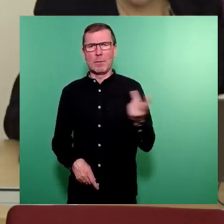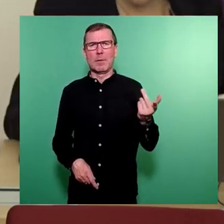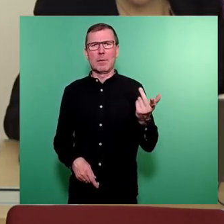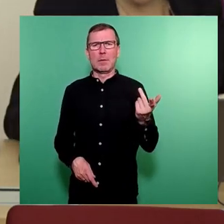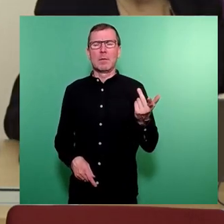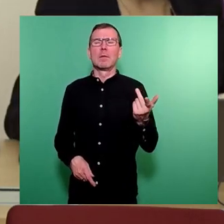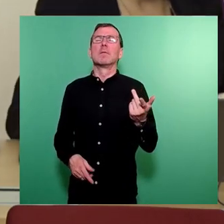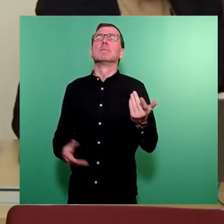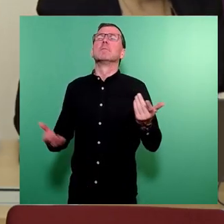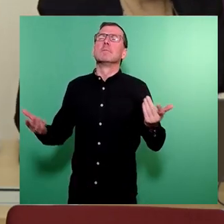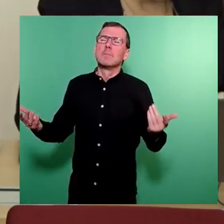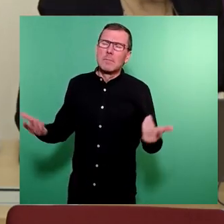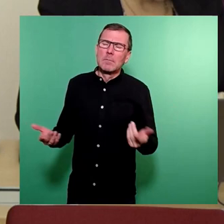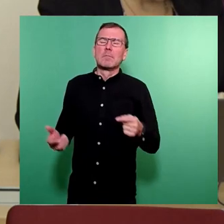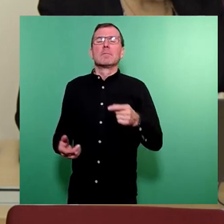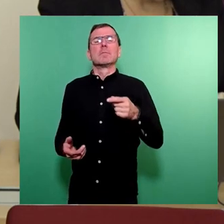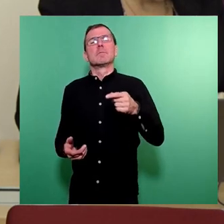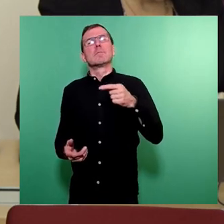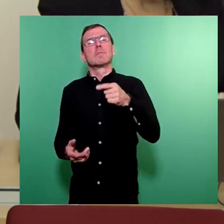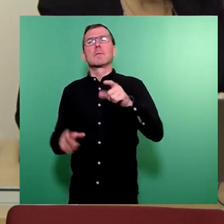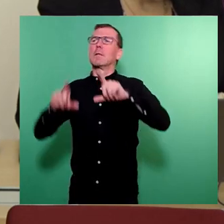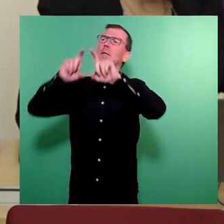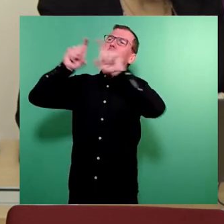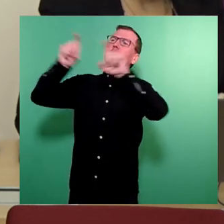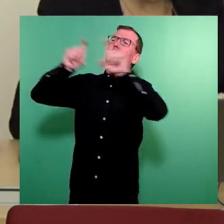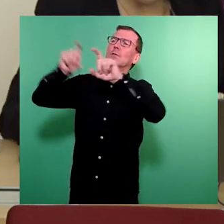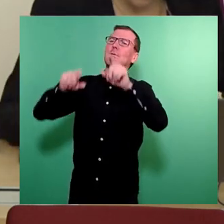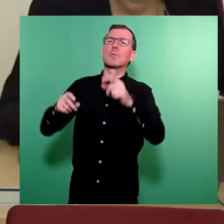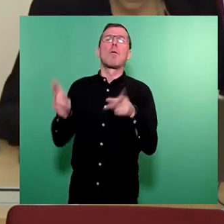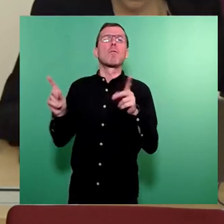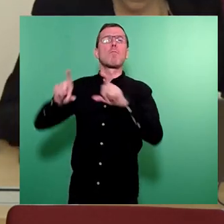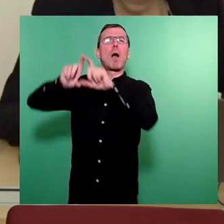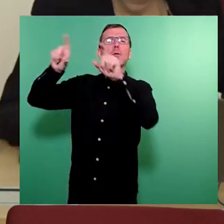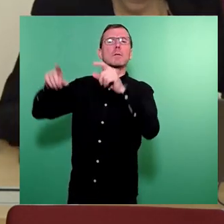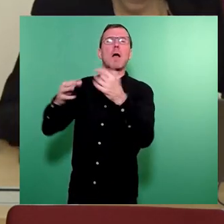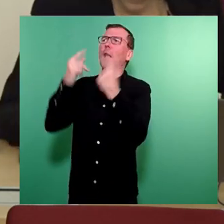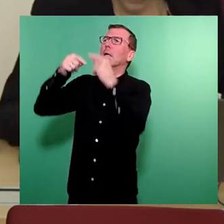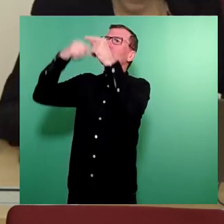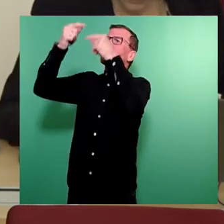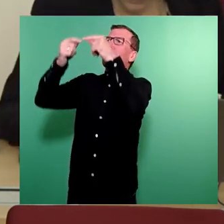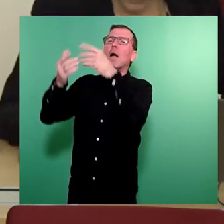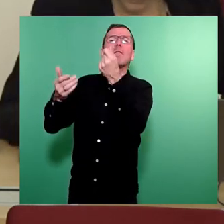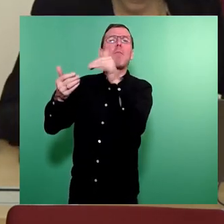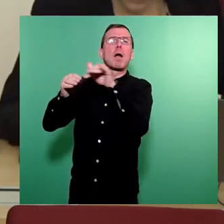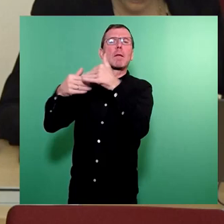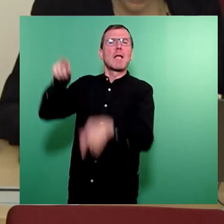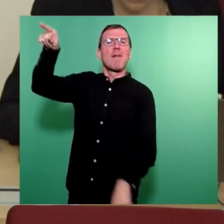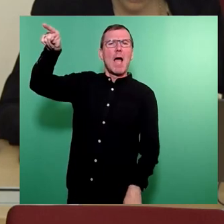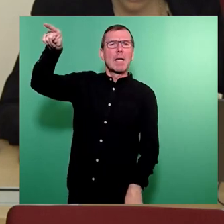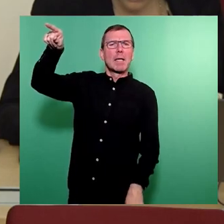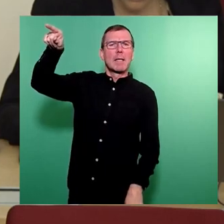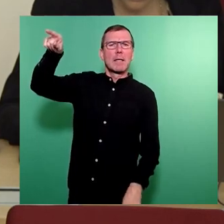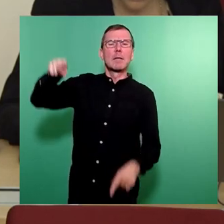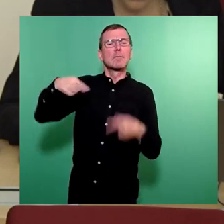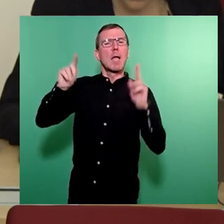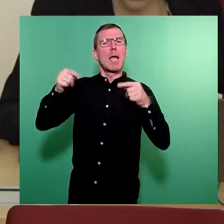dass ja die Ausschilderung die numerische Anzahl der freien Parkplätze zeigt und die Richtung weist, in dem Fall in die Innenstadt.